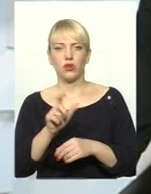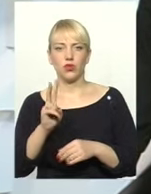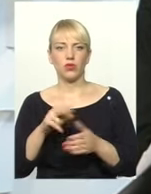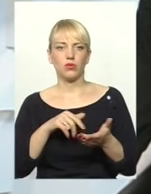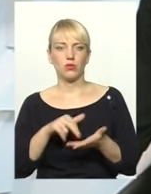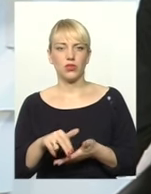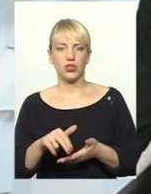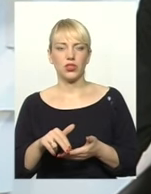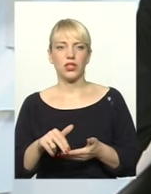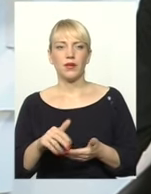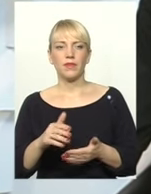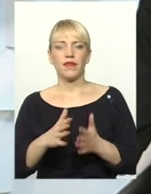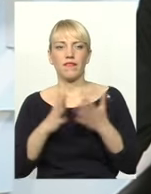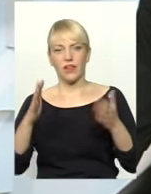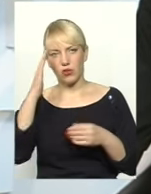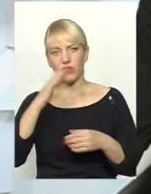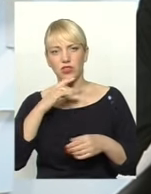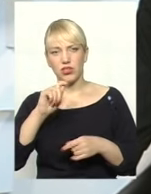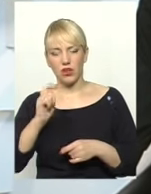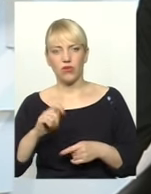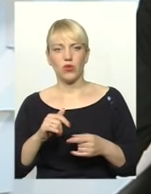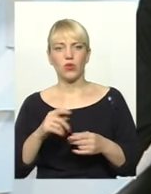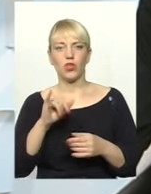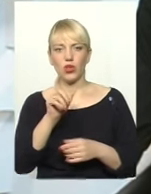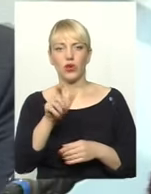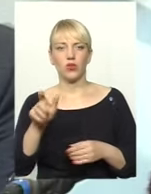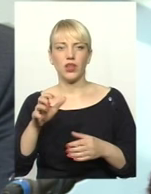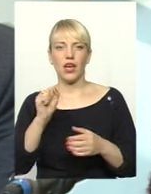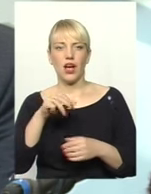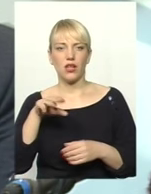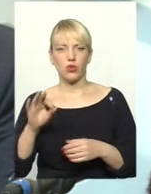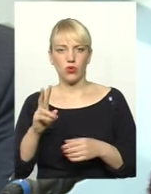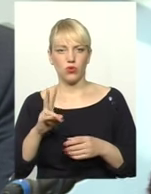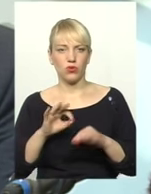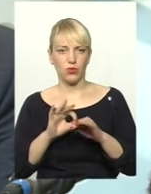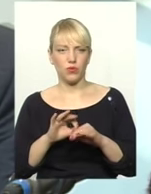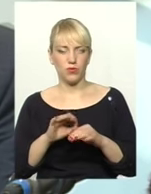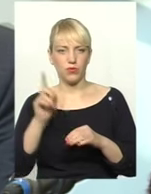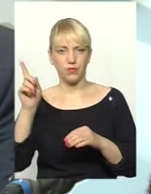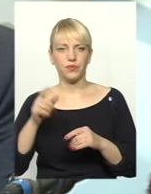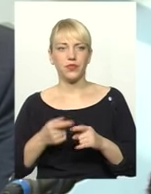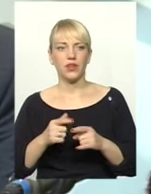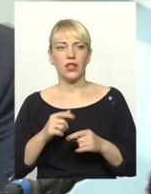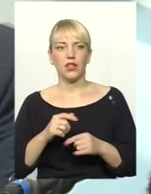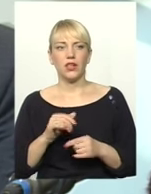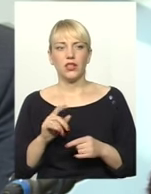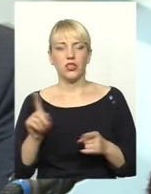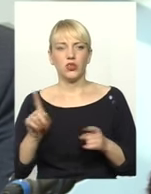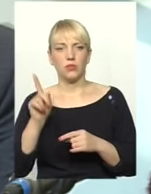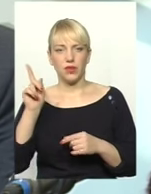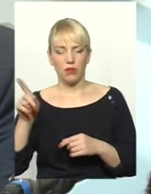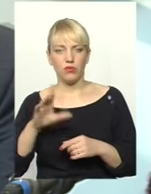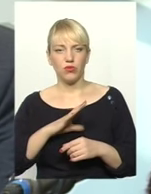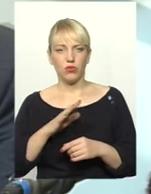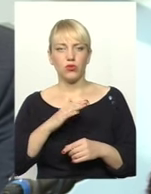в велику вітчизняну війну, і також наші воїни, які воюють в зоні проведення антитерористичної операції, щоби там було